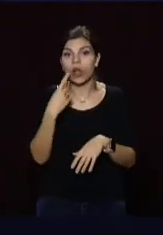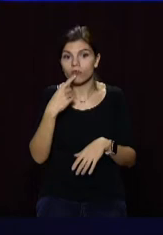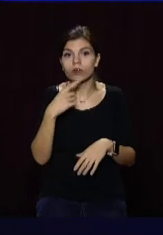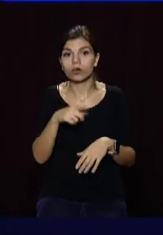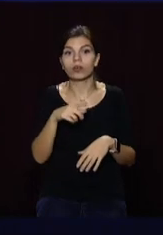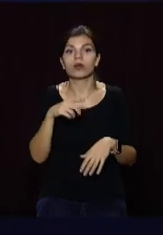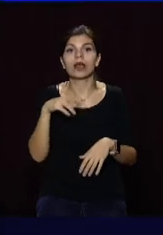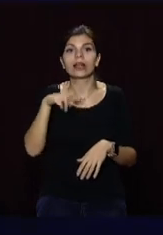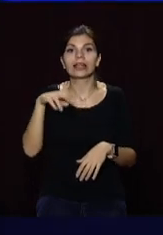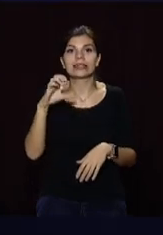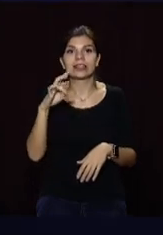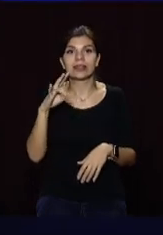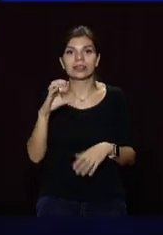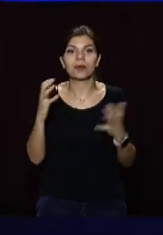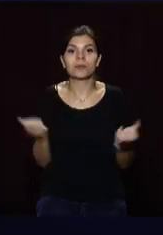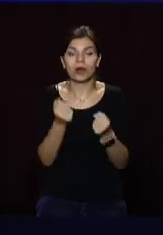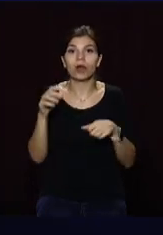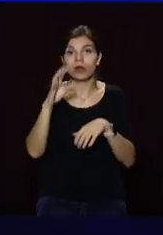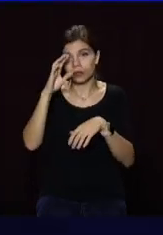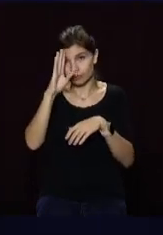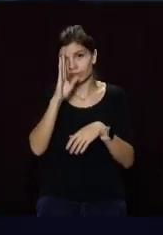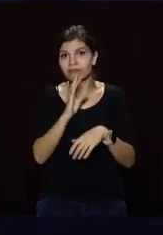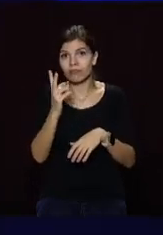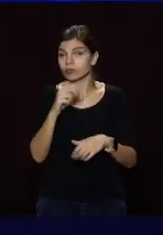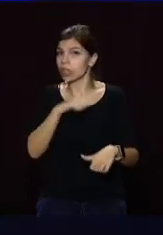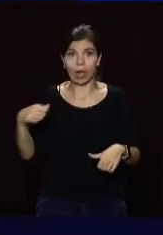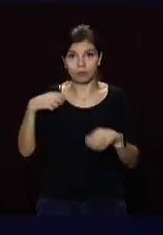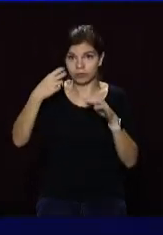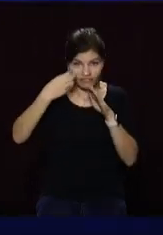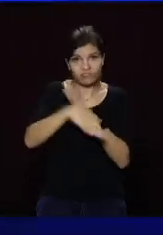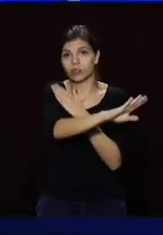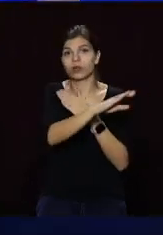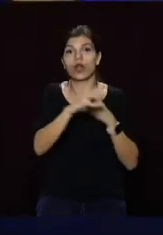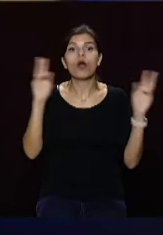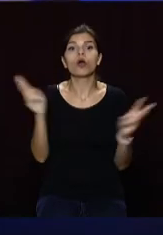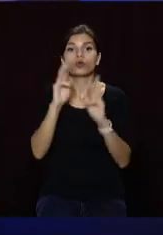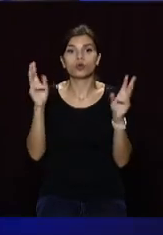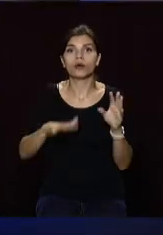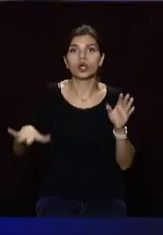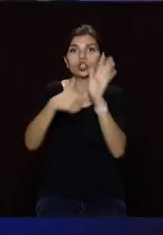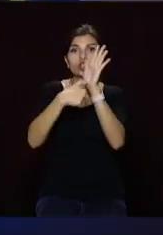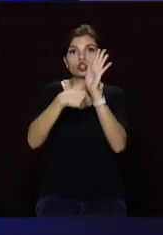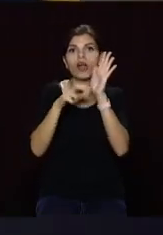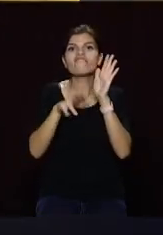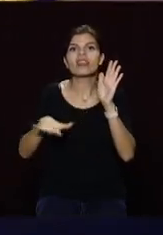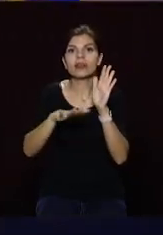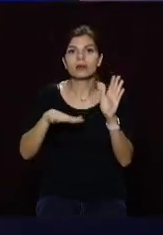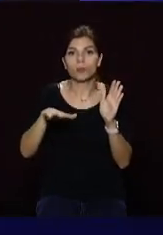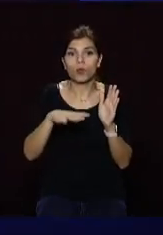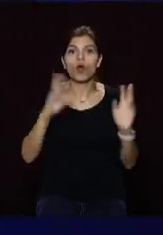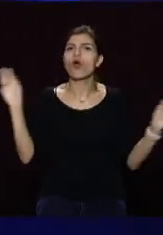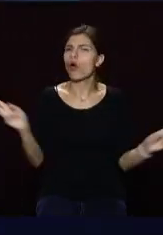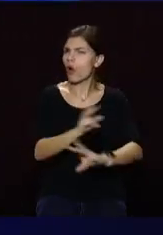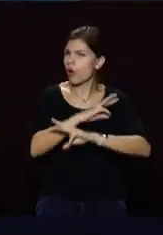ДСНС області. Подружжя вискочила з полум'я самостійно. Площа пожежі склала 600 квадратних метрів. Вогонь